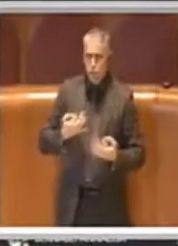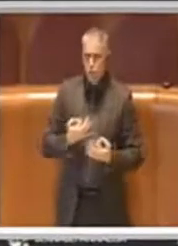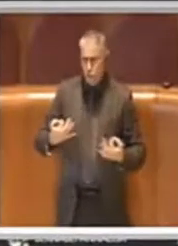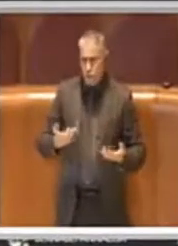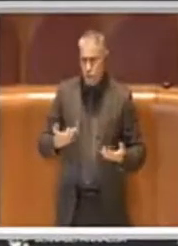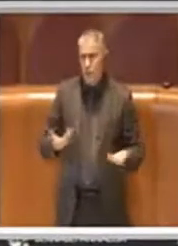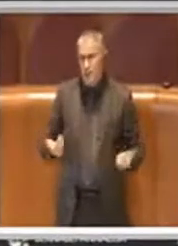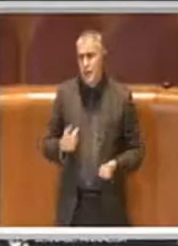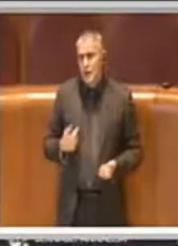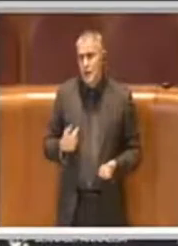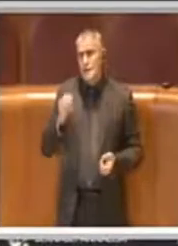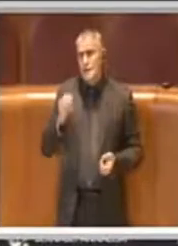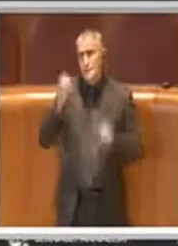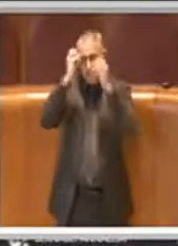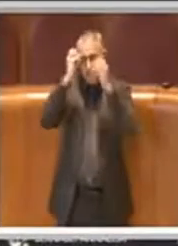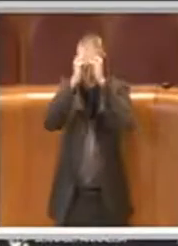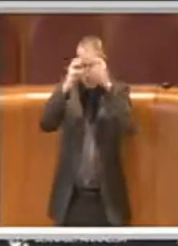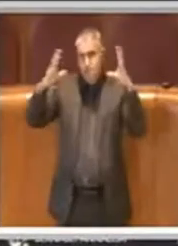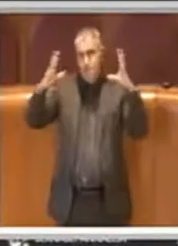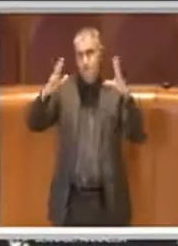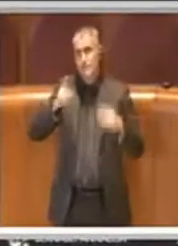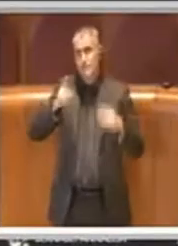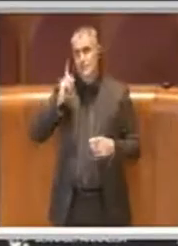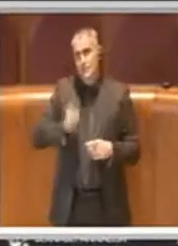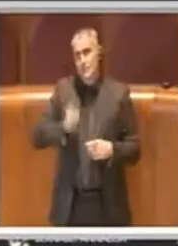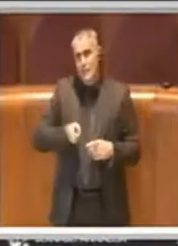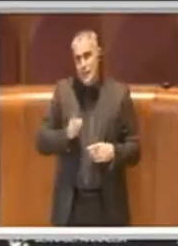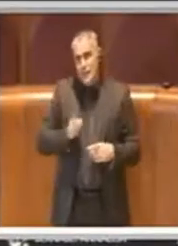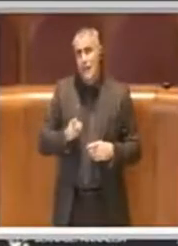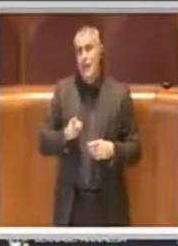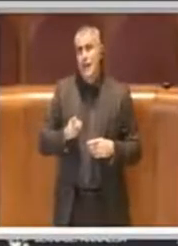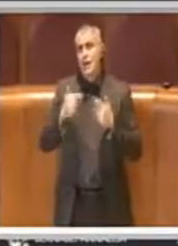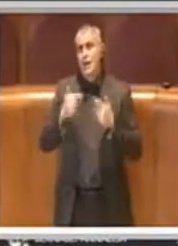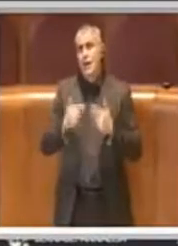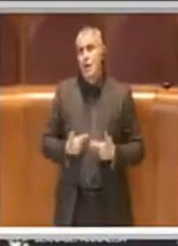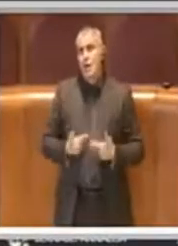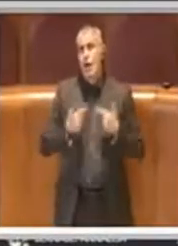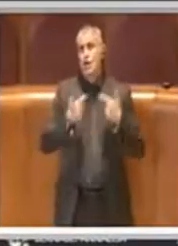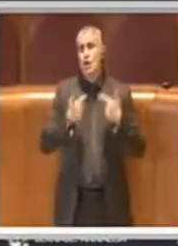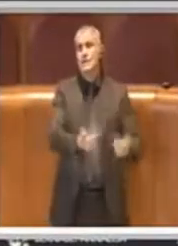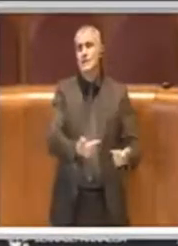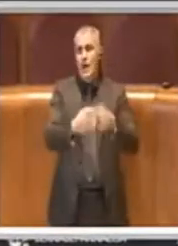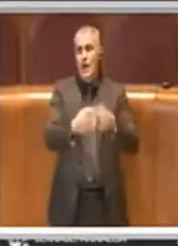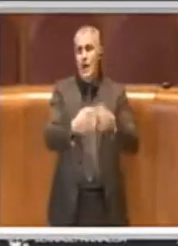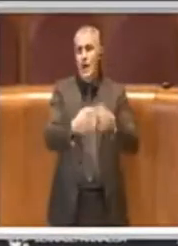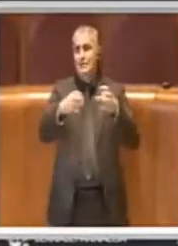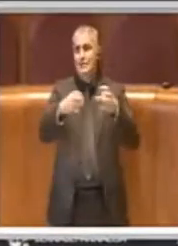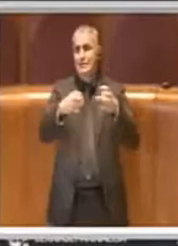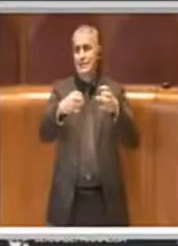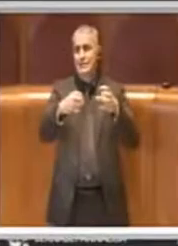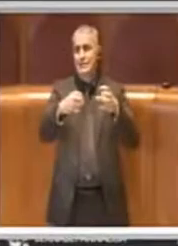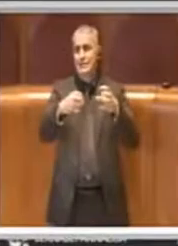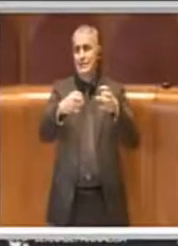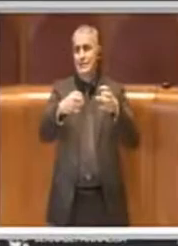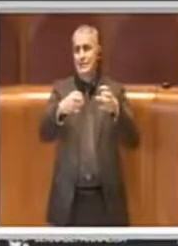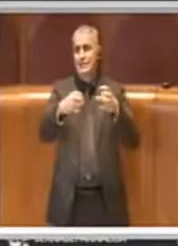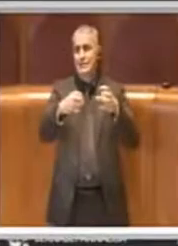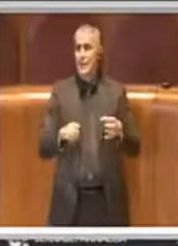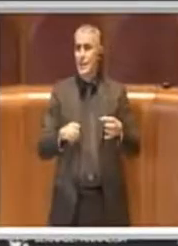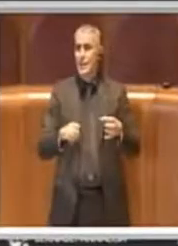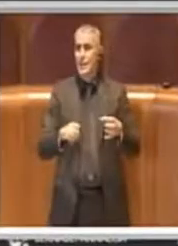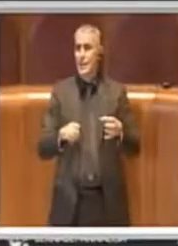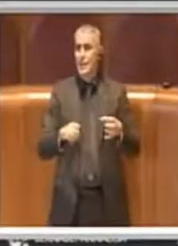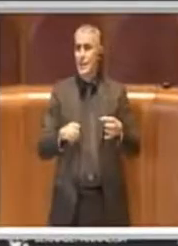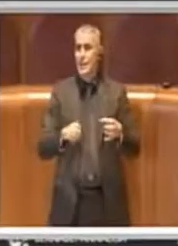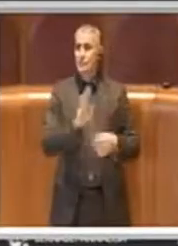fare anche uno scorpero con una cessione di ramo d'azienda per salvaguardare il perimetro dei